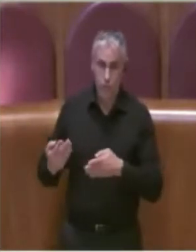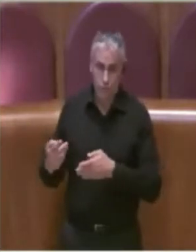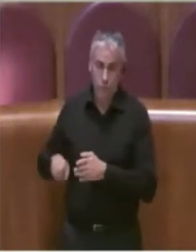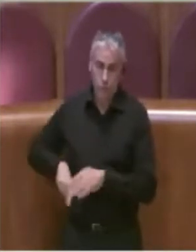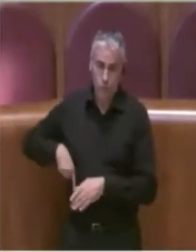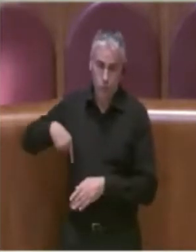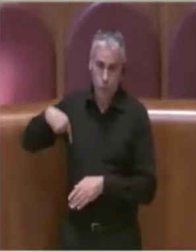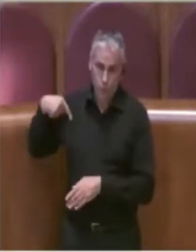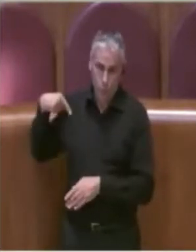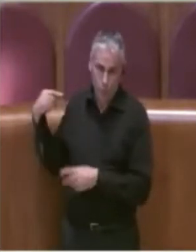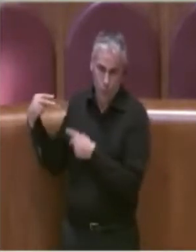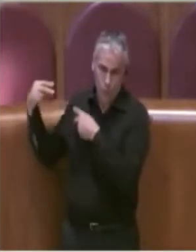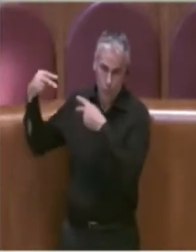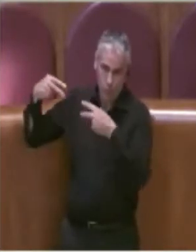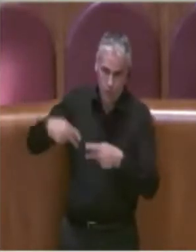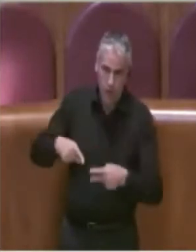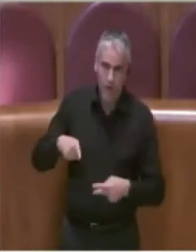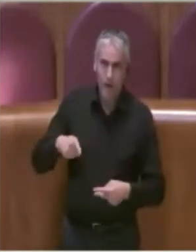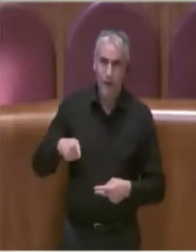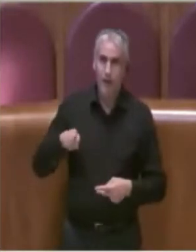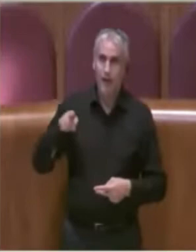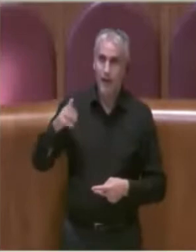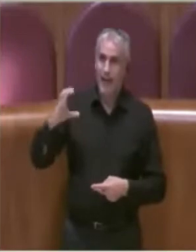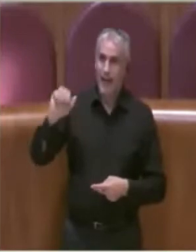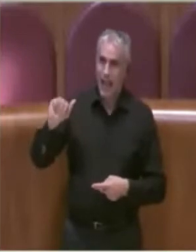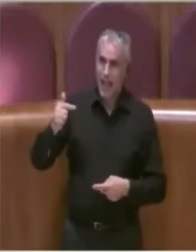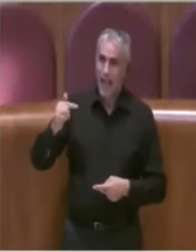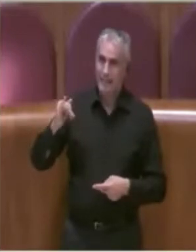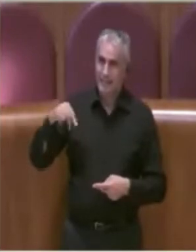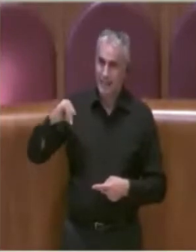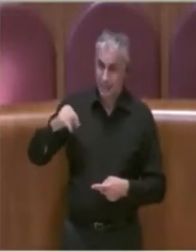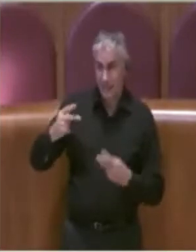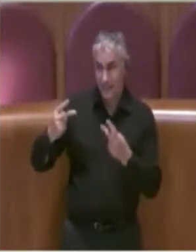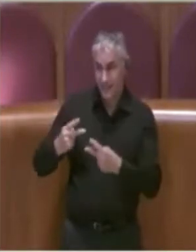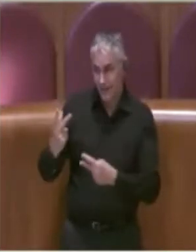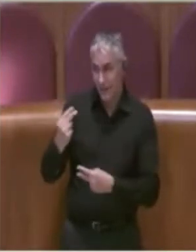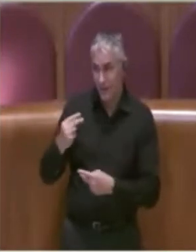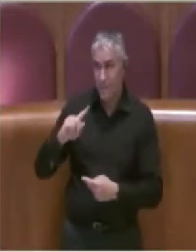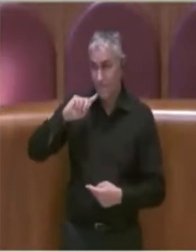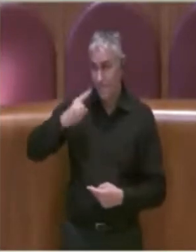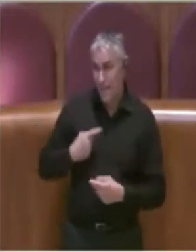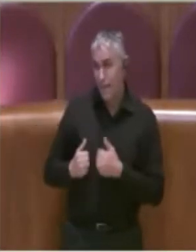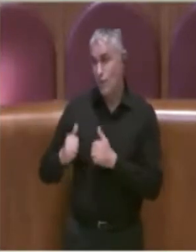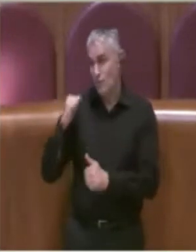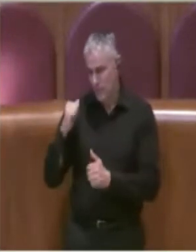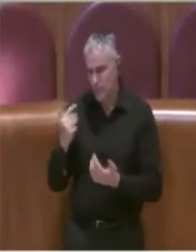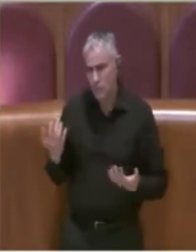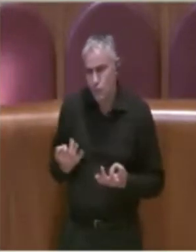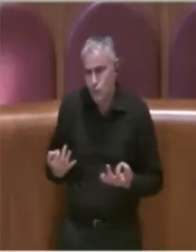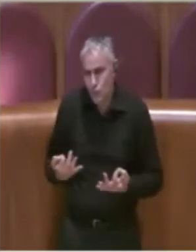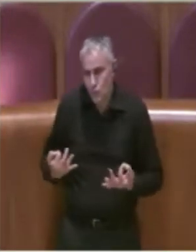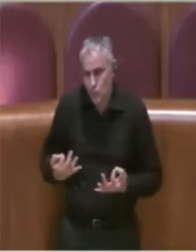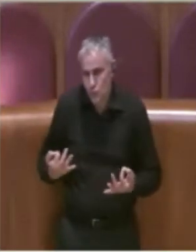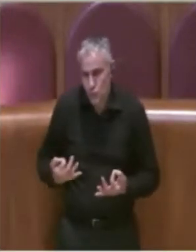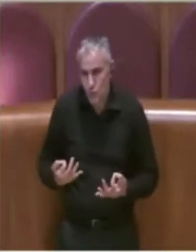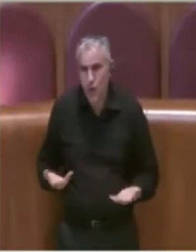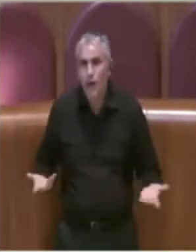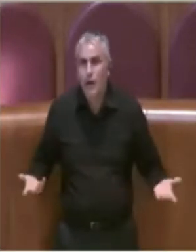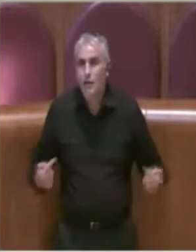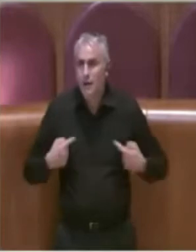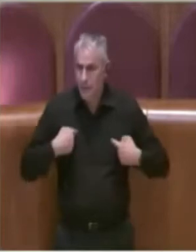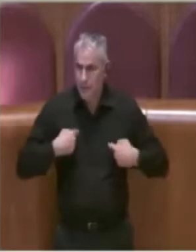Catini sono d'accordo con lei che poteva arrivare prima però avendo partecipato alle commissioni